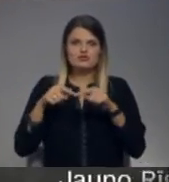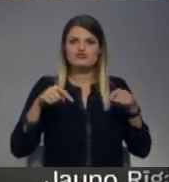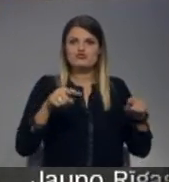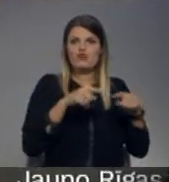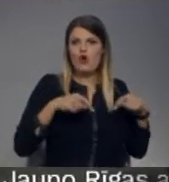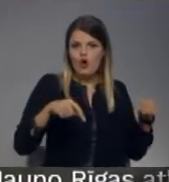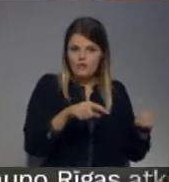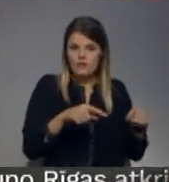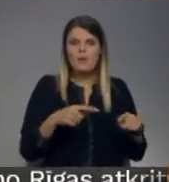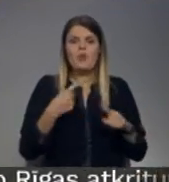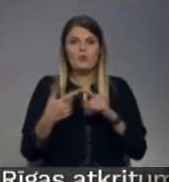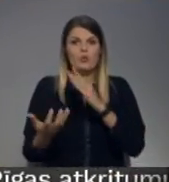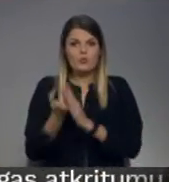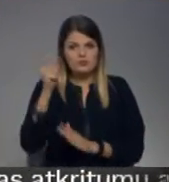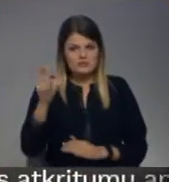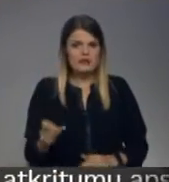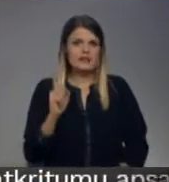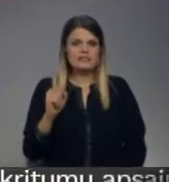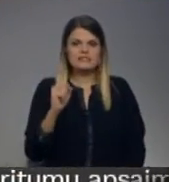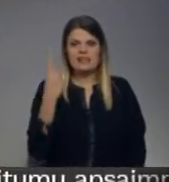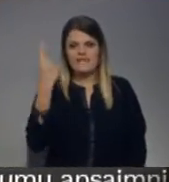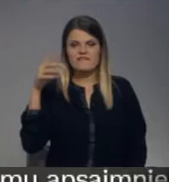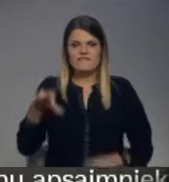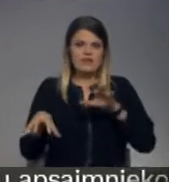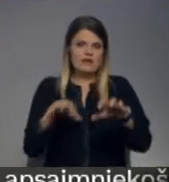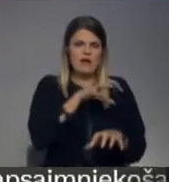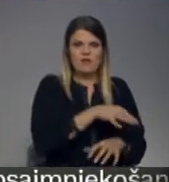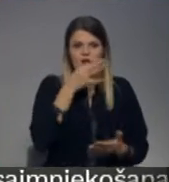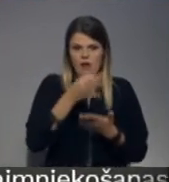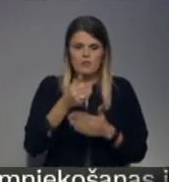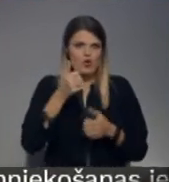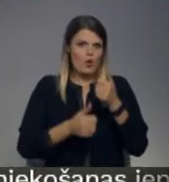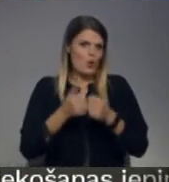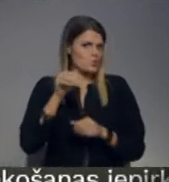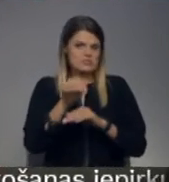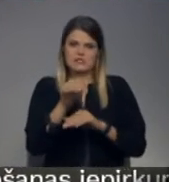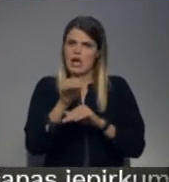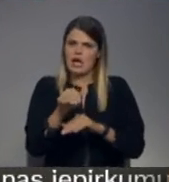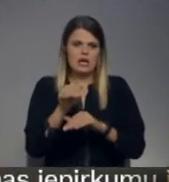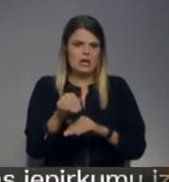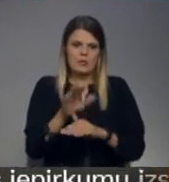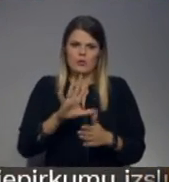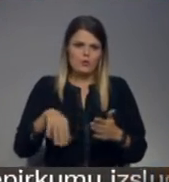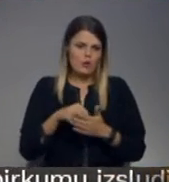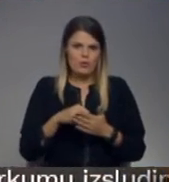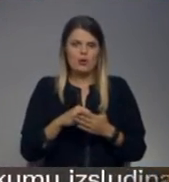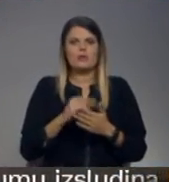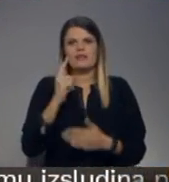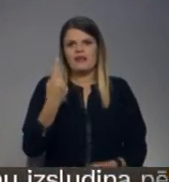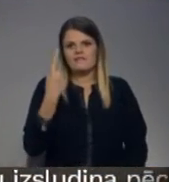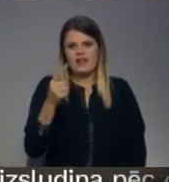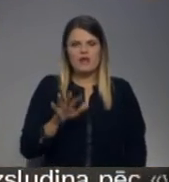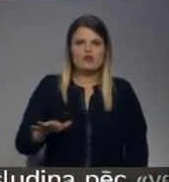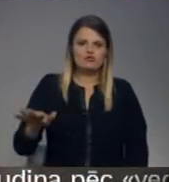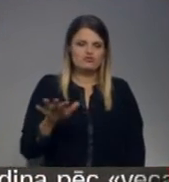tam uzvarētājs varētu būt tikai viena zona. Līdz ar to, no tur konkurences saglabājas. Uzvarētājs tikai viena Tikai